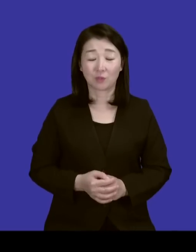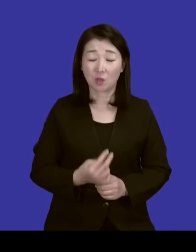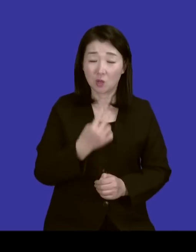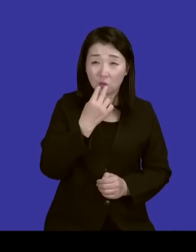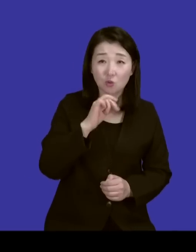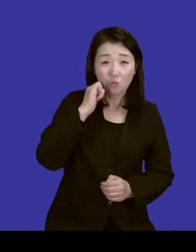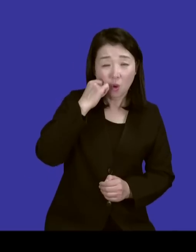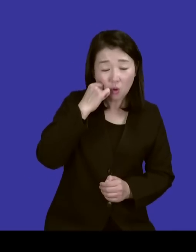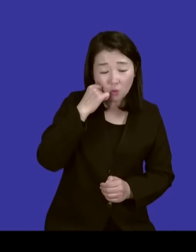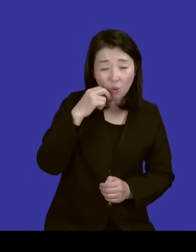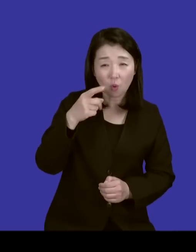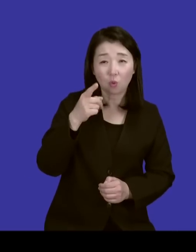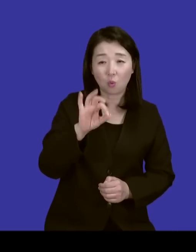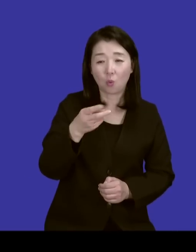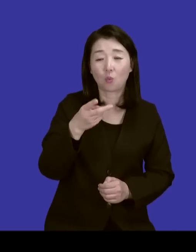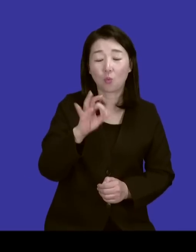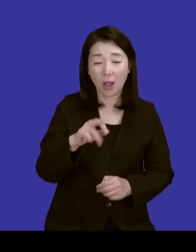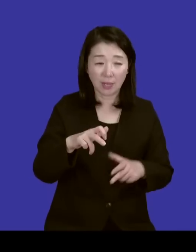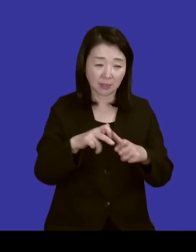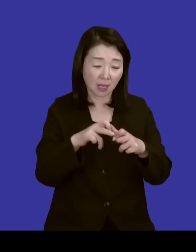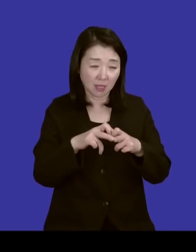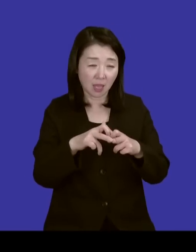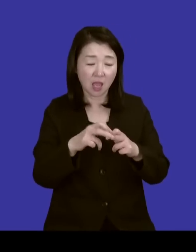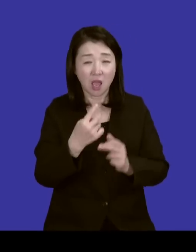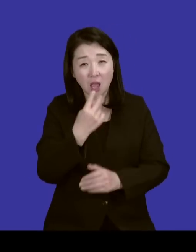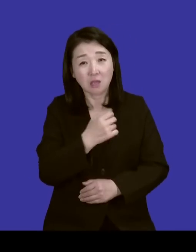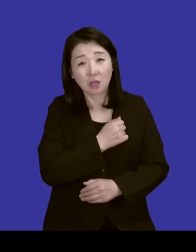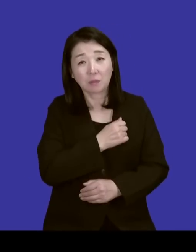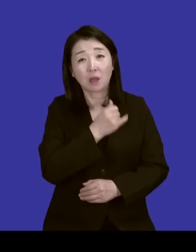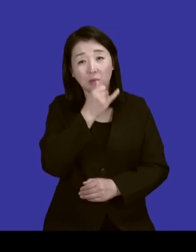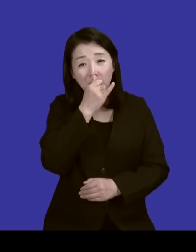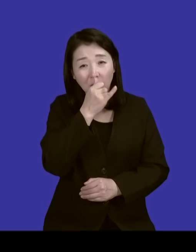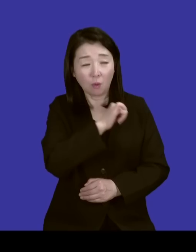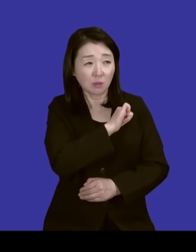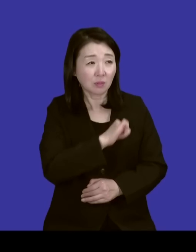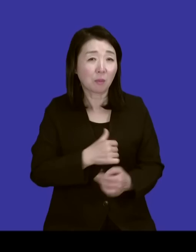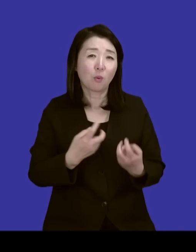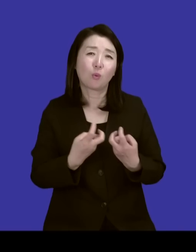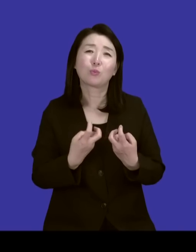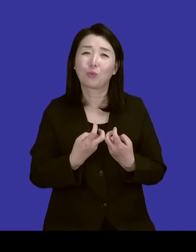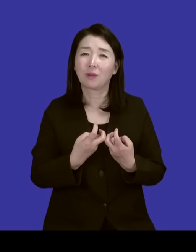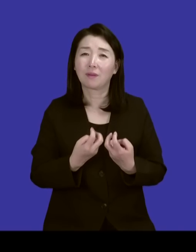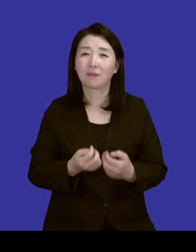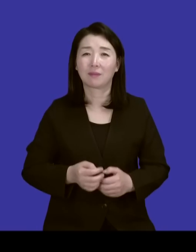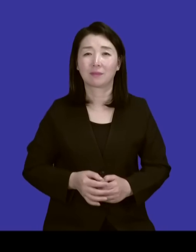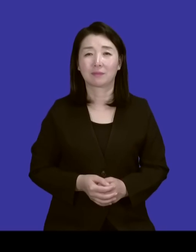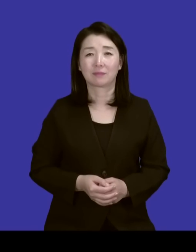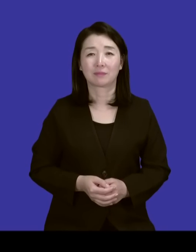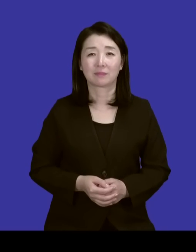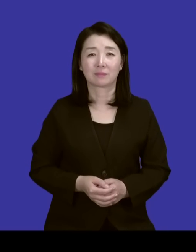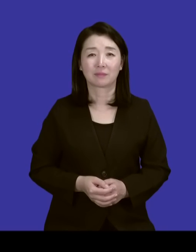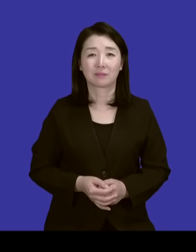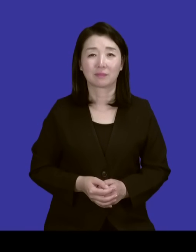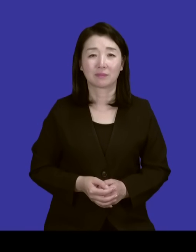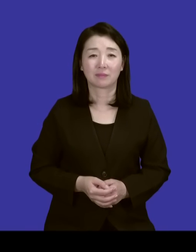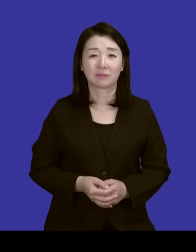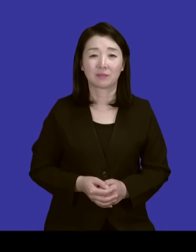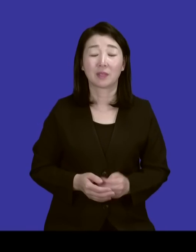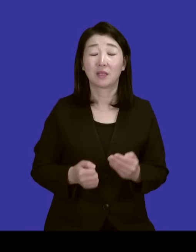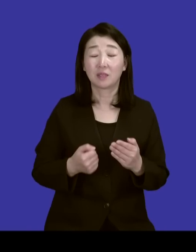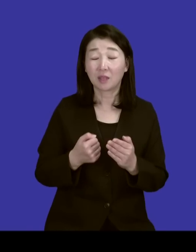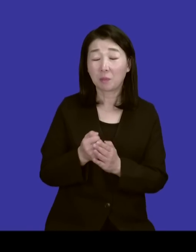쉬어지고 공황장애, 숨 답답증이 여러 가지가 있으면 어떻게 견디셨어요? 젊은 시절을? 그러니까 할 거를